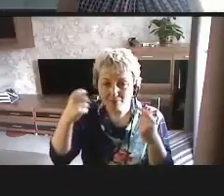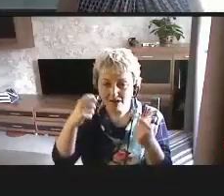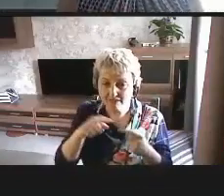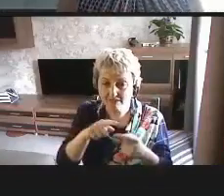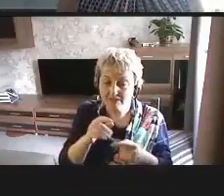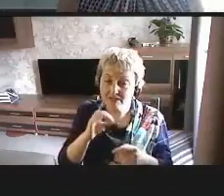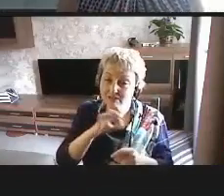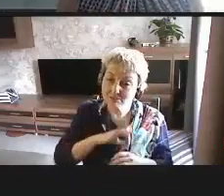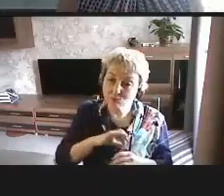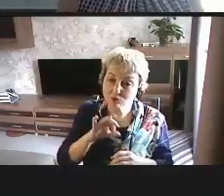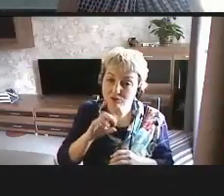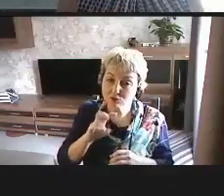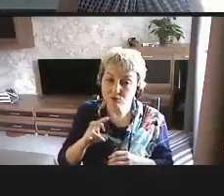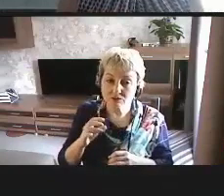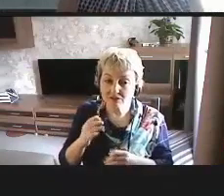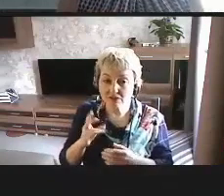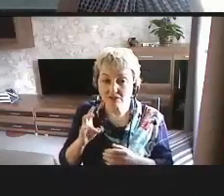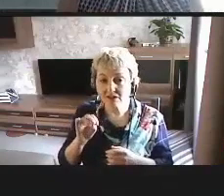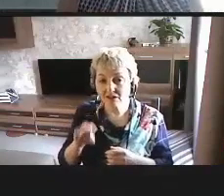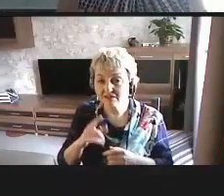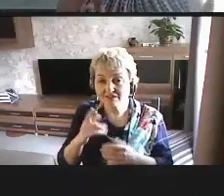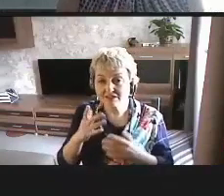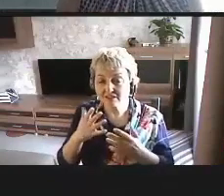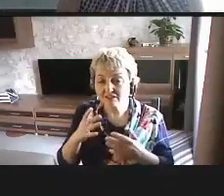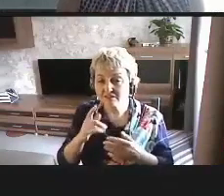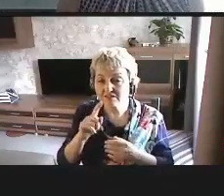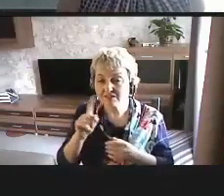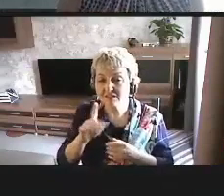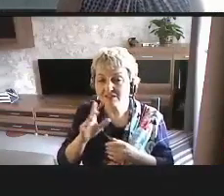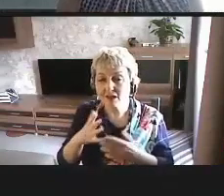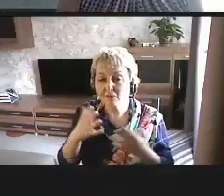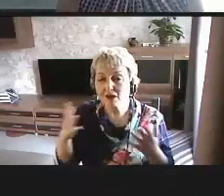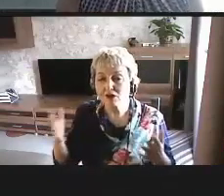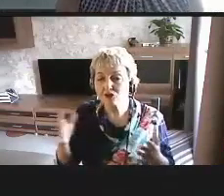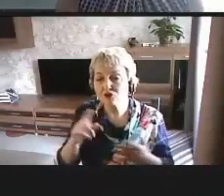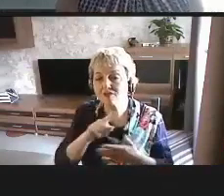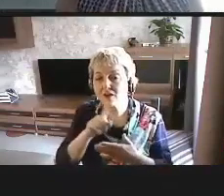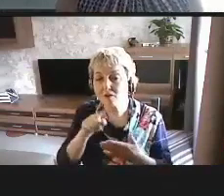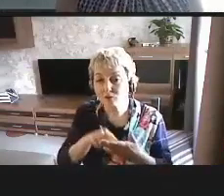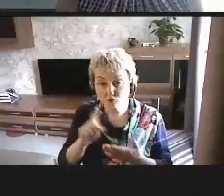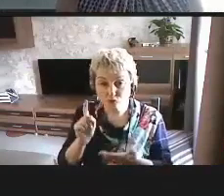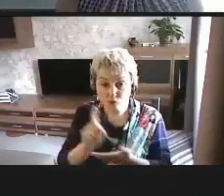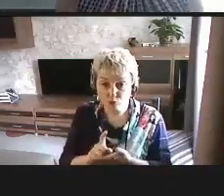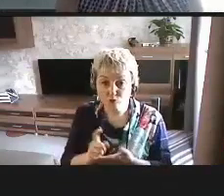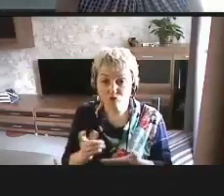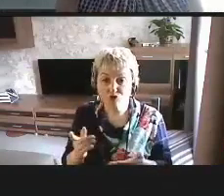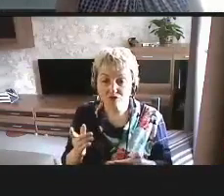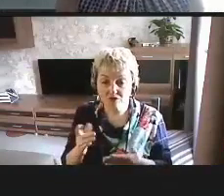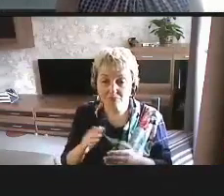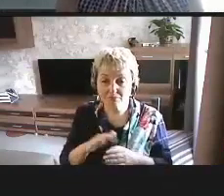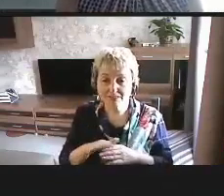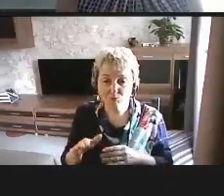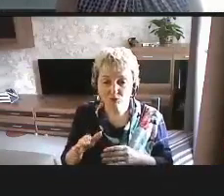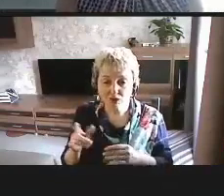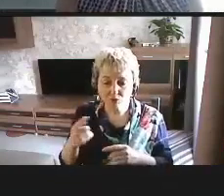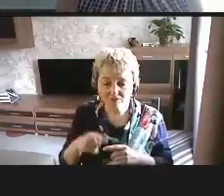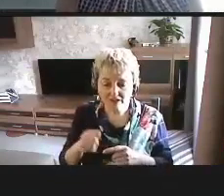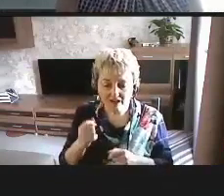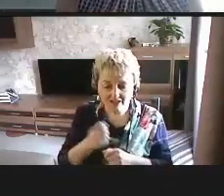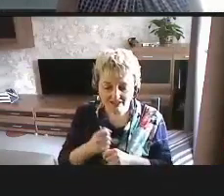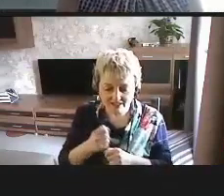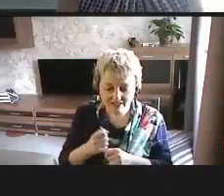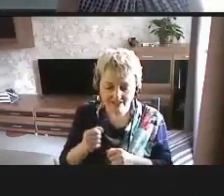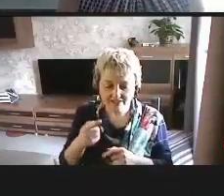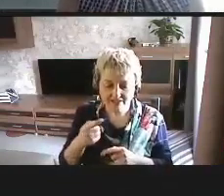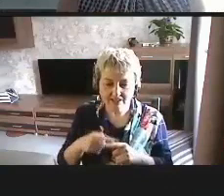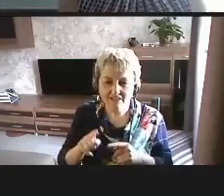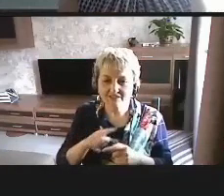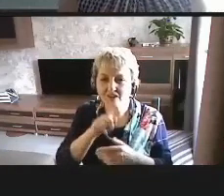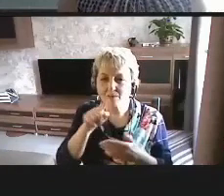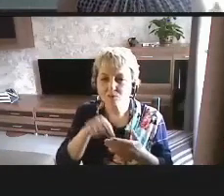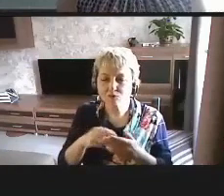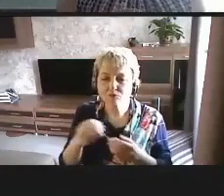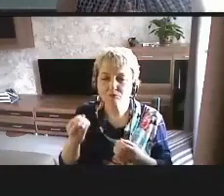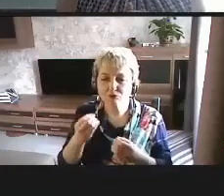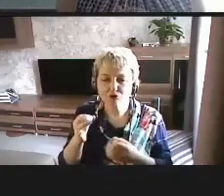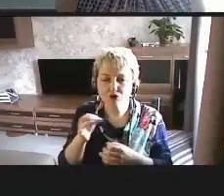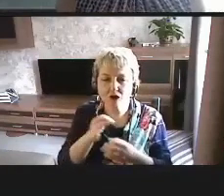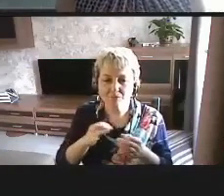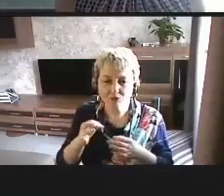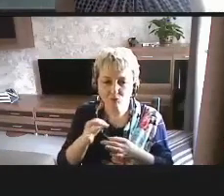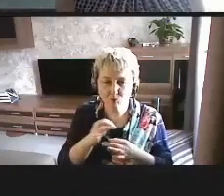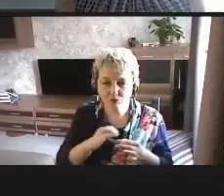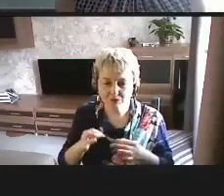или нет? Это всегда большой вопрос. Должен? Безусловно. Делается это или нет? Вопрос, мы его еще обсудим.